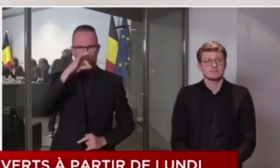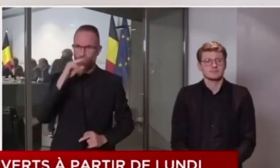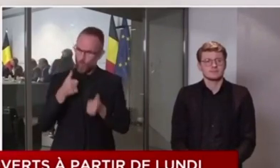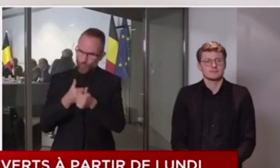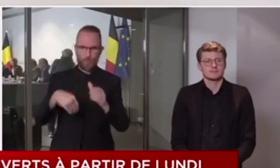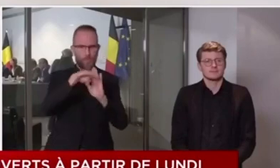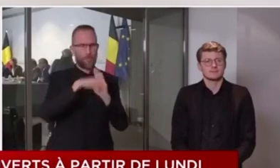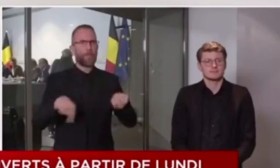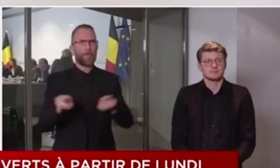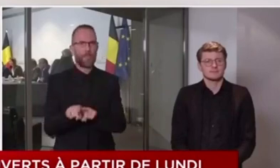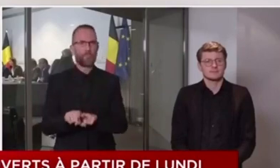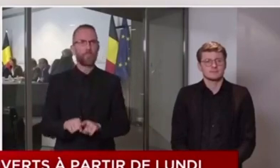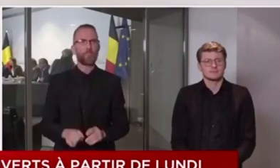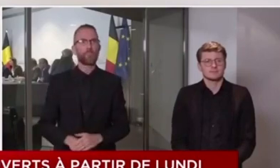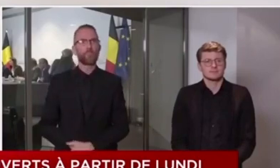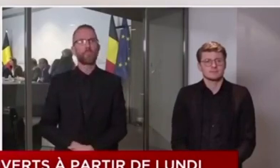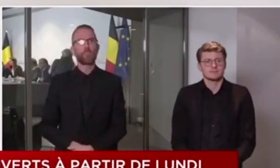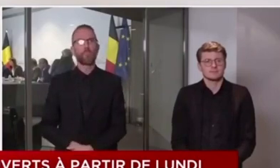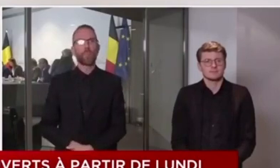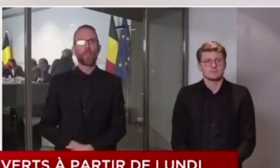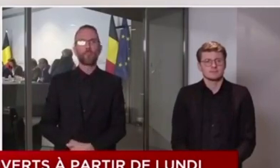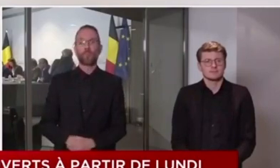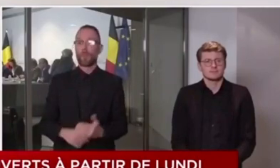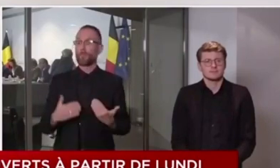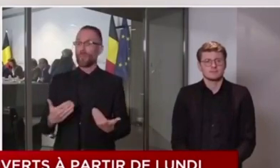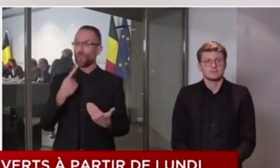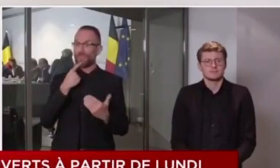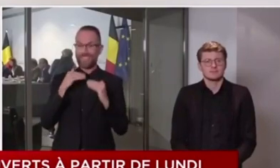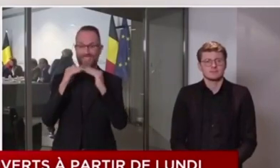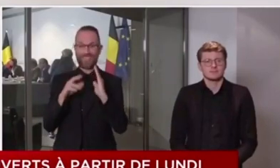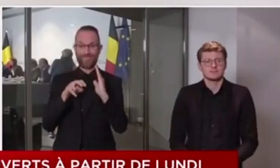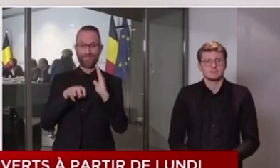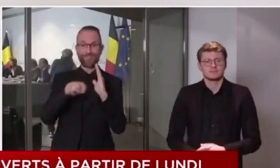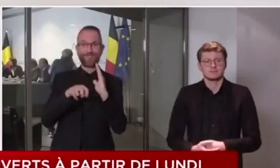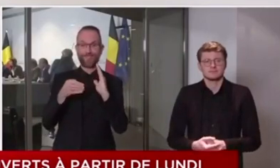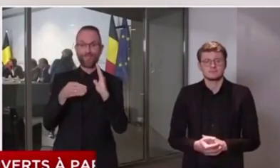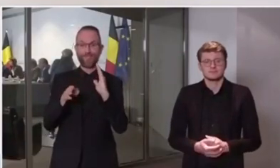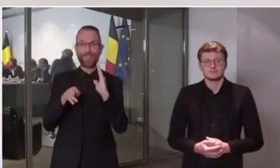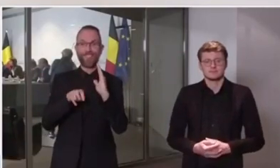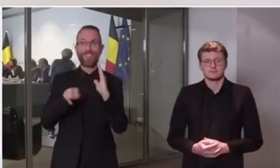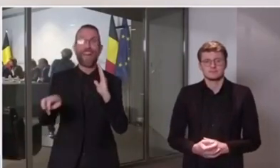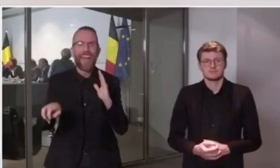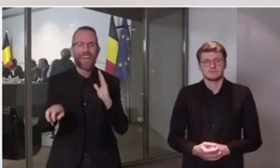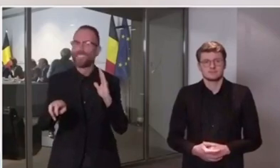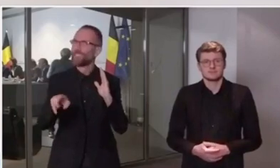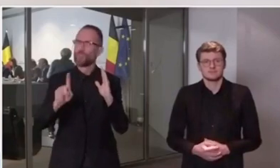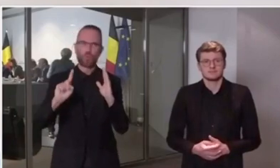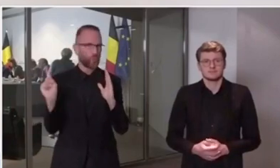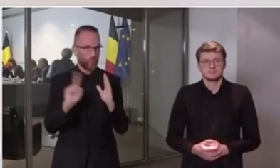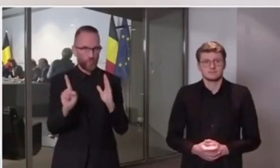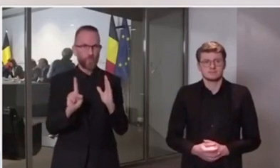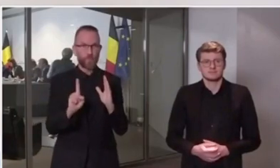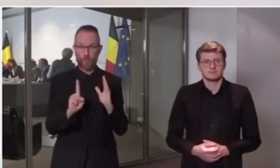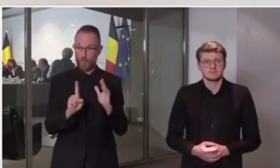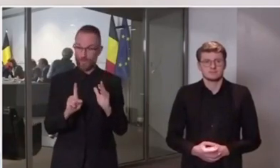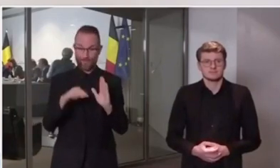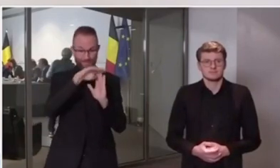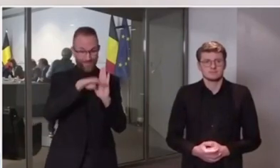arrivés au stade du déconfinement. C'est très clair. Le respect des consignes doit donc être total.